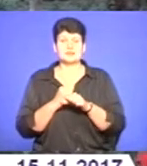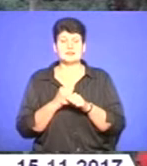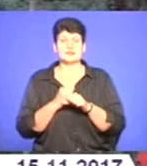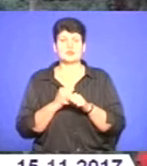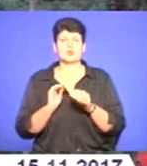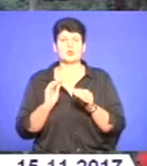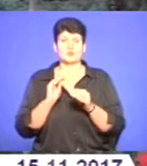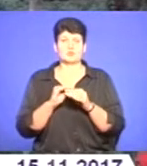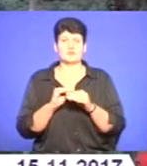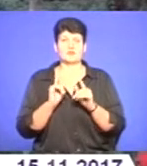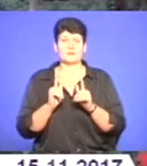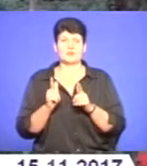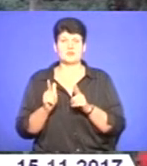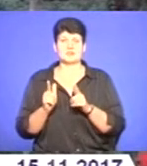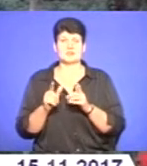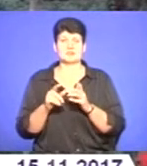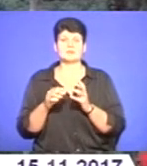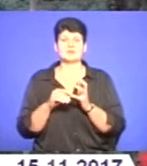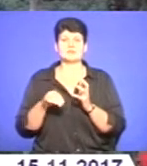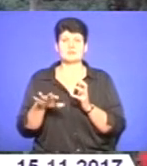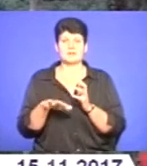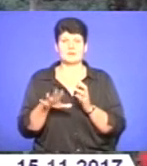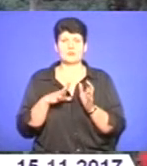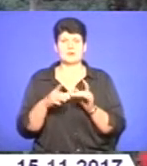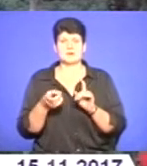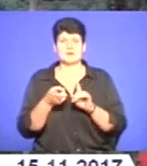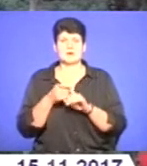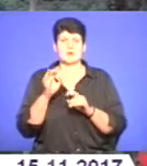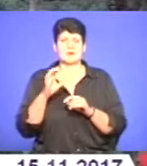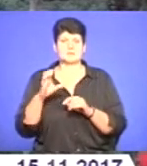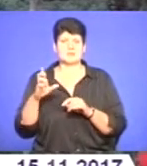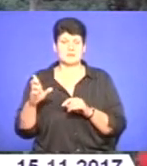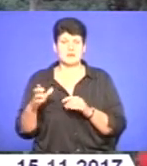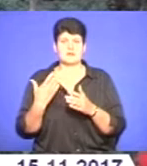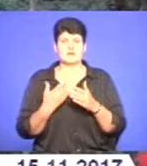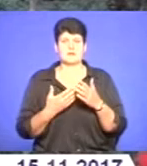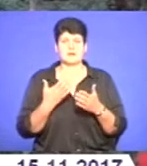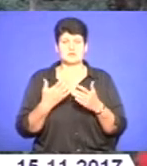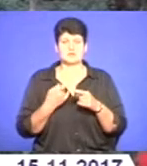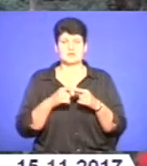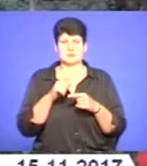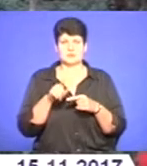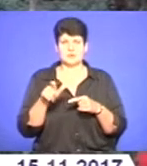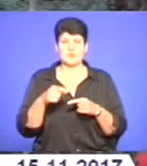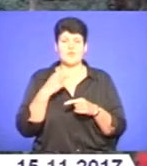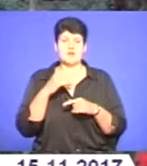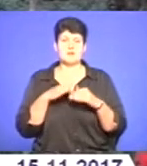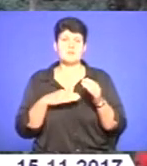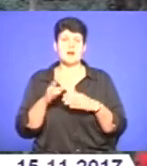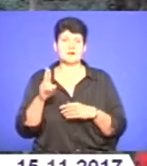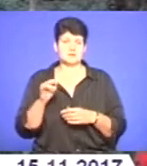погодження співвласників, треба, щоб була земельна ділянка закріплена за ОСББ чи за даним мешканцем. Але, як показує практика,